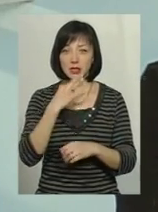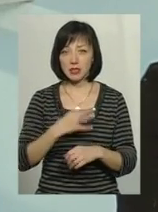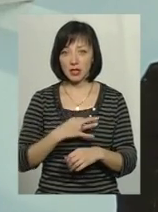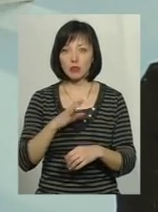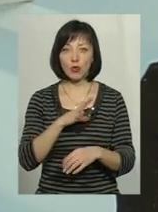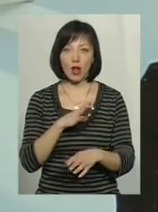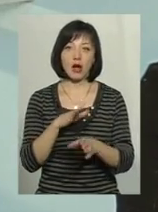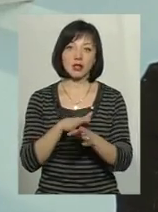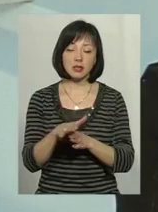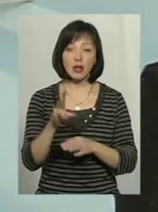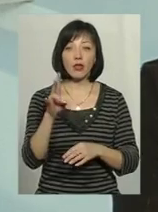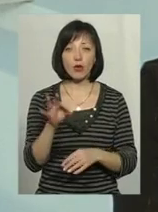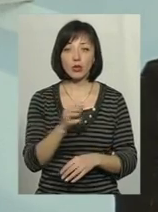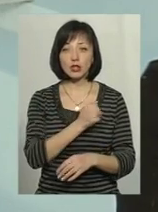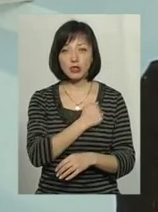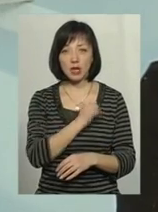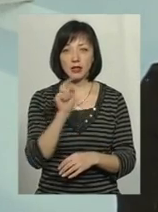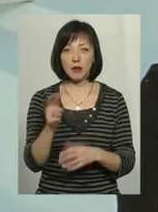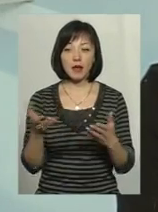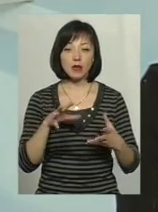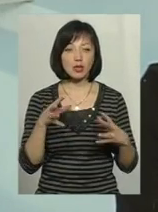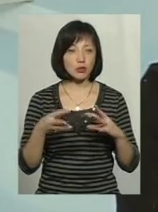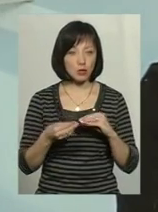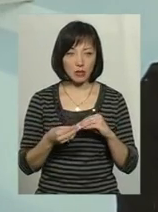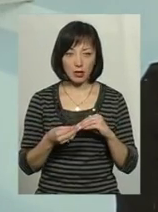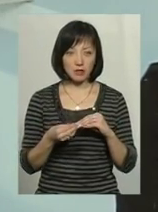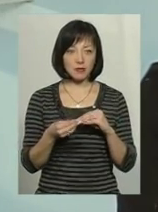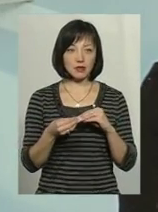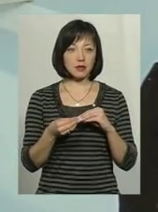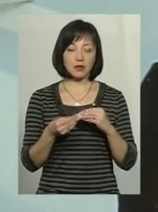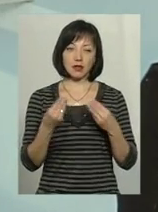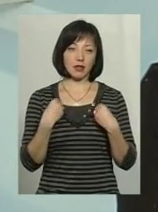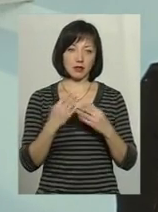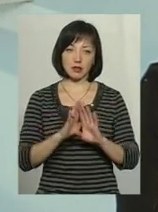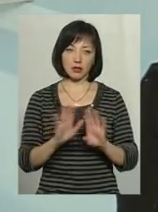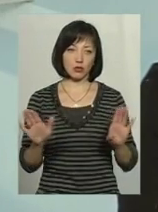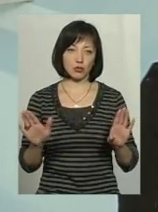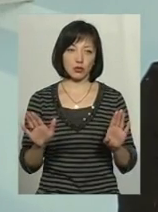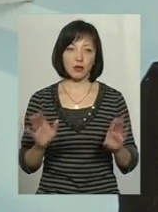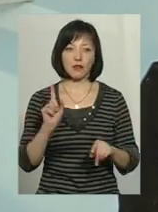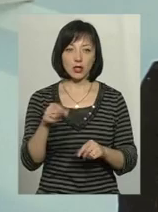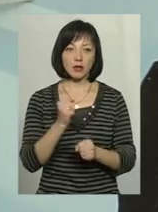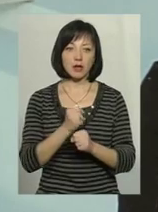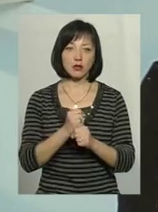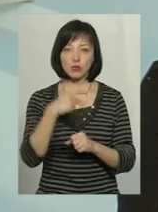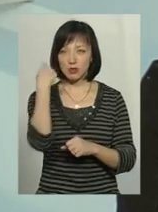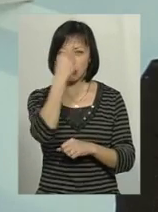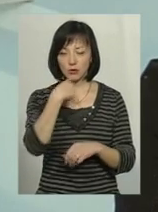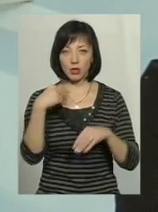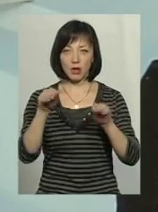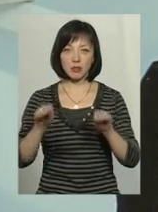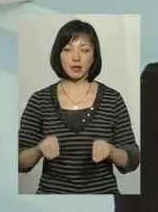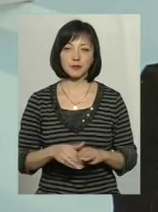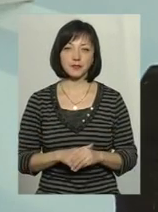вона була здійснена. Але, на жаль, там якихось результатів вони нам не нададуть, тому що вони працюють з персональними даними.